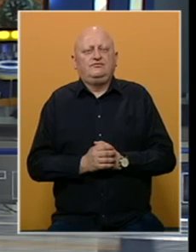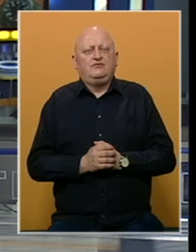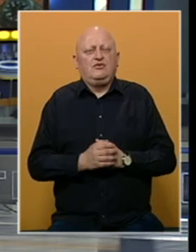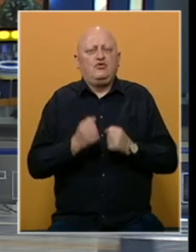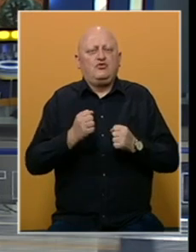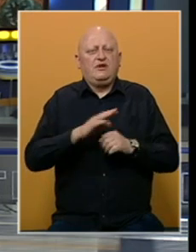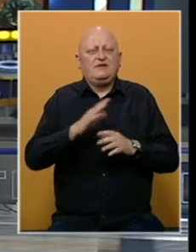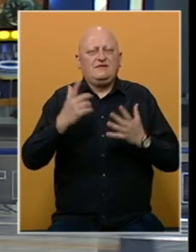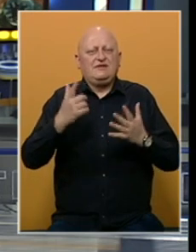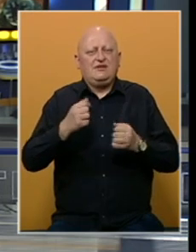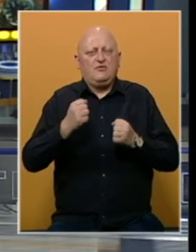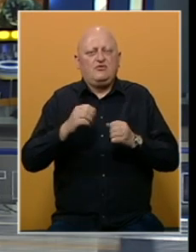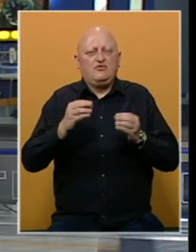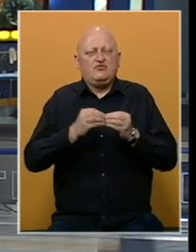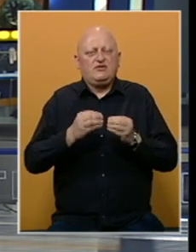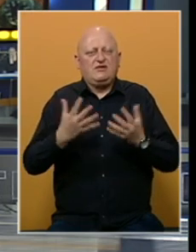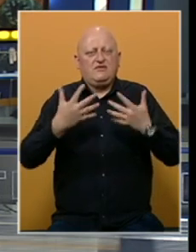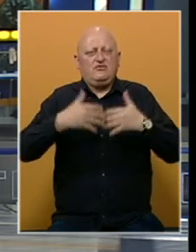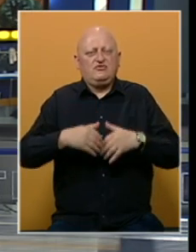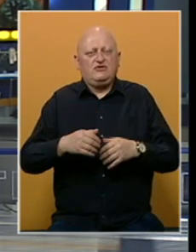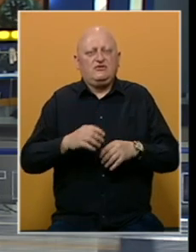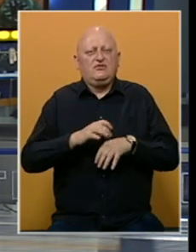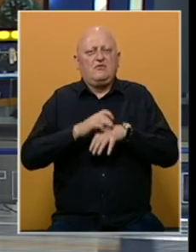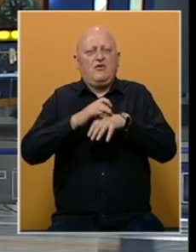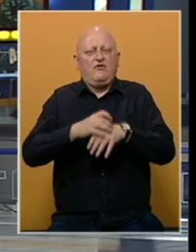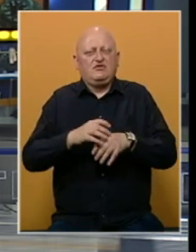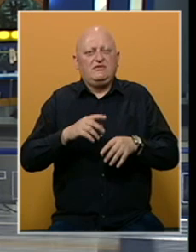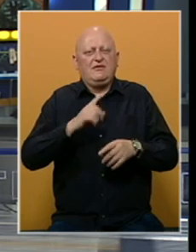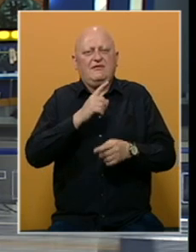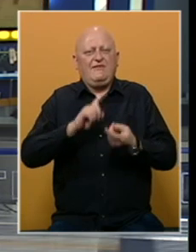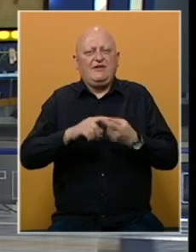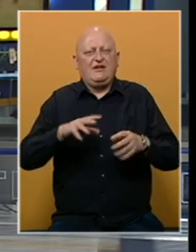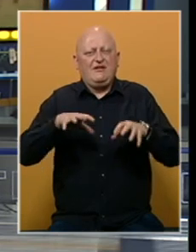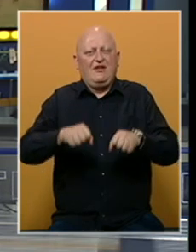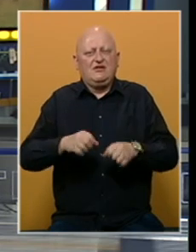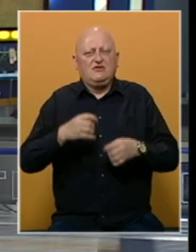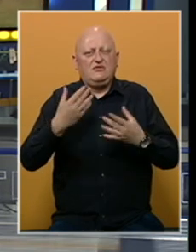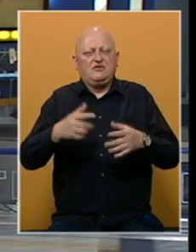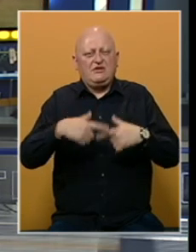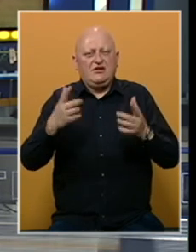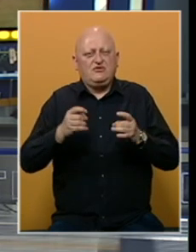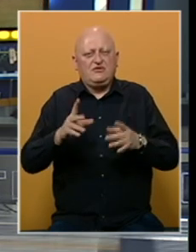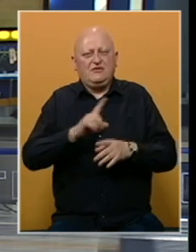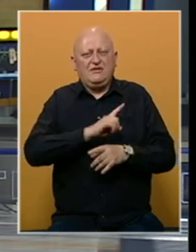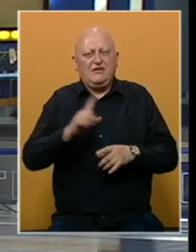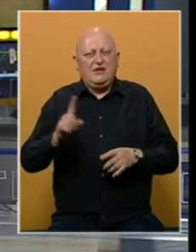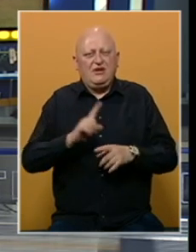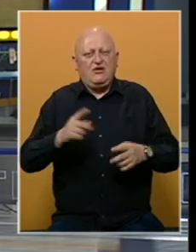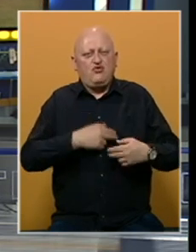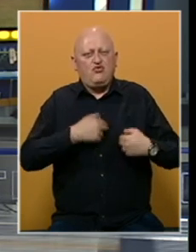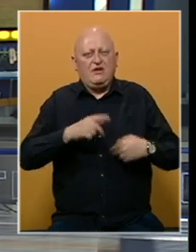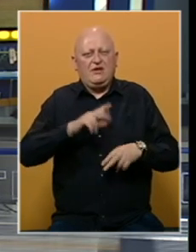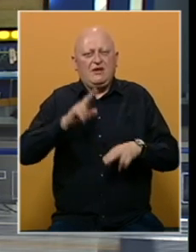Rudari svih sedam rudnika u sastavu koncerna čelnicima federalnih vlasti poslali su jasnu poruku. Ne